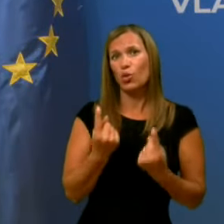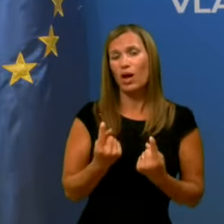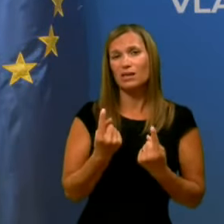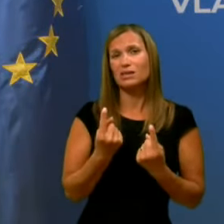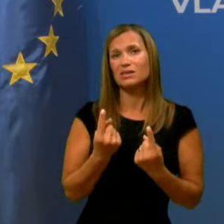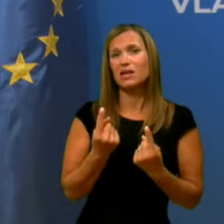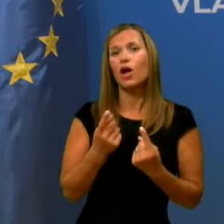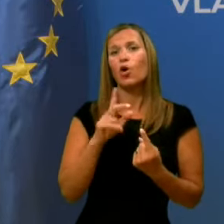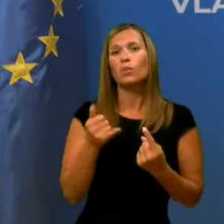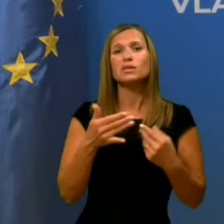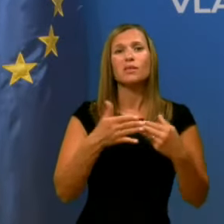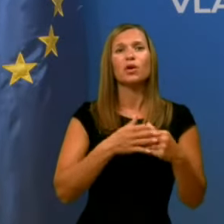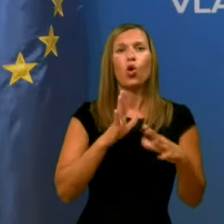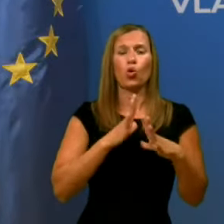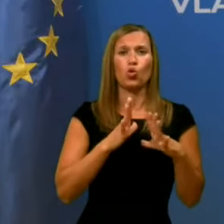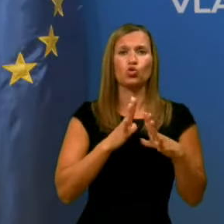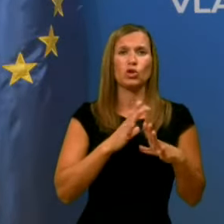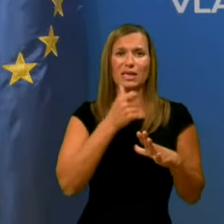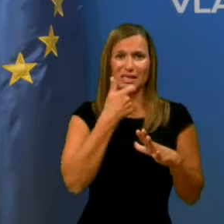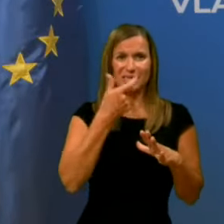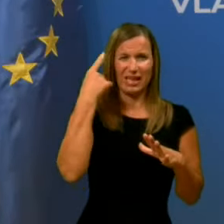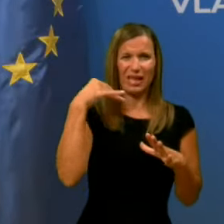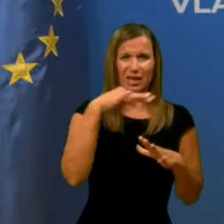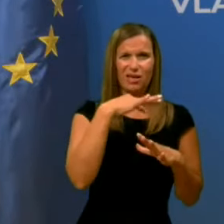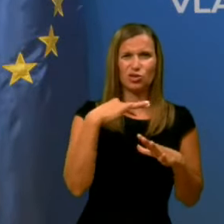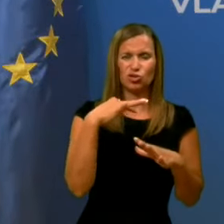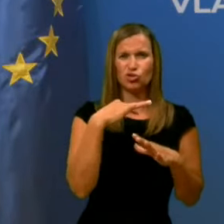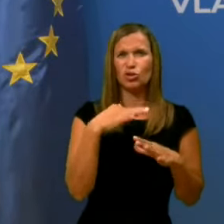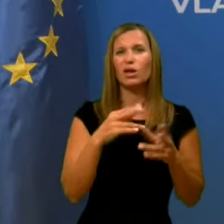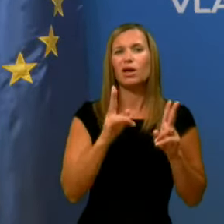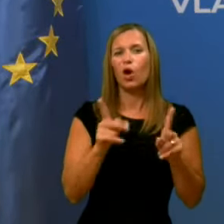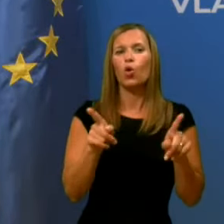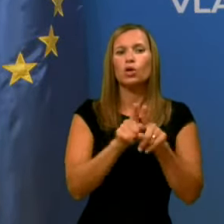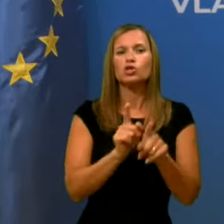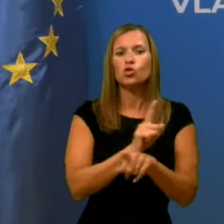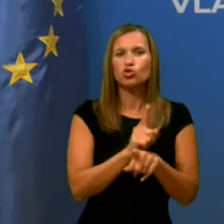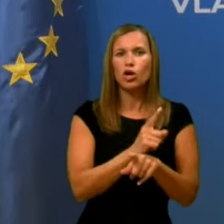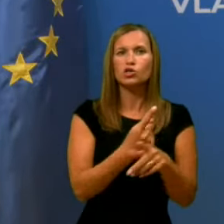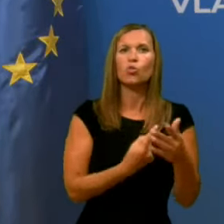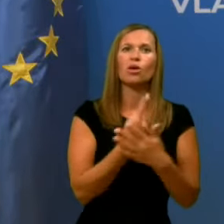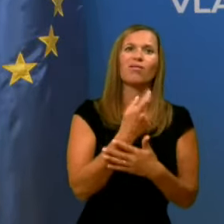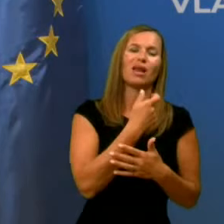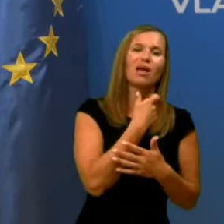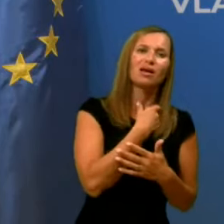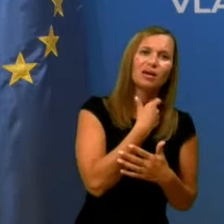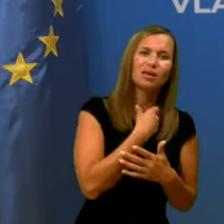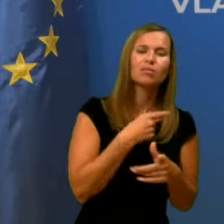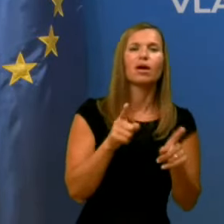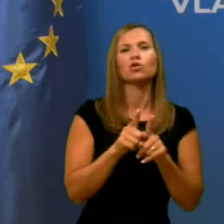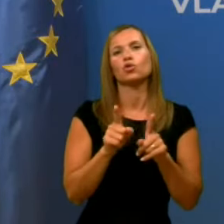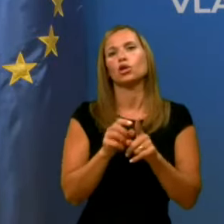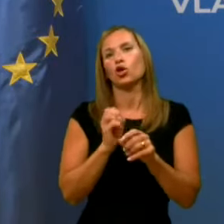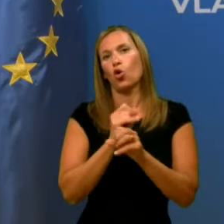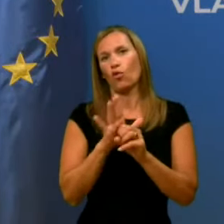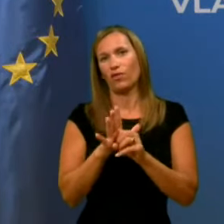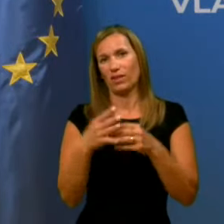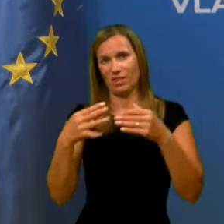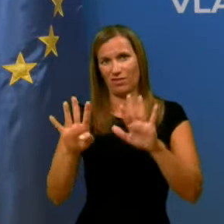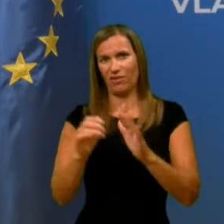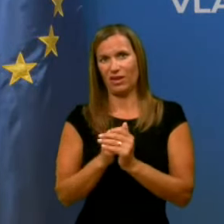teh ogroženih, starejših sočasno lahko pojavila in gripa in tudi COVID-19.